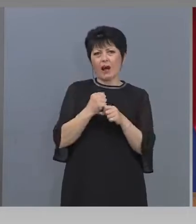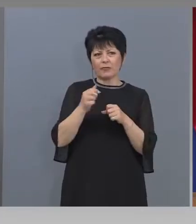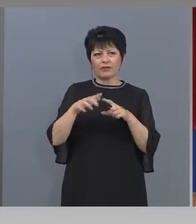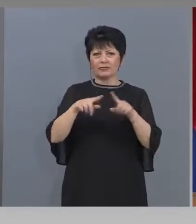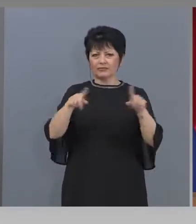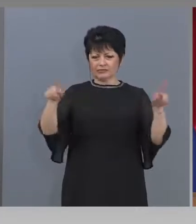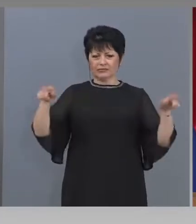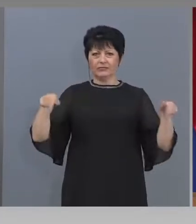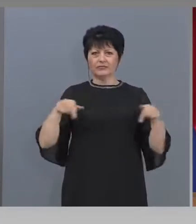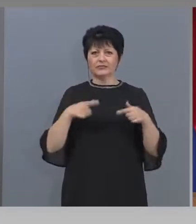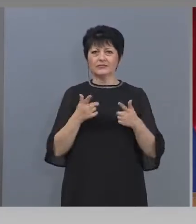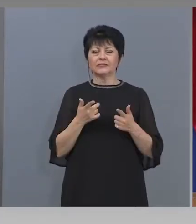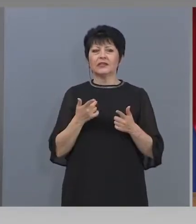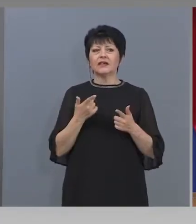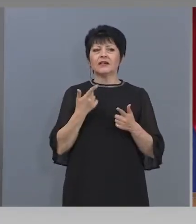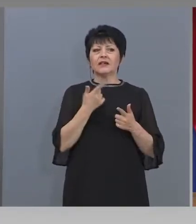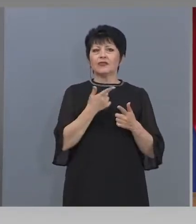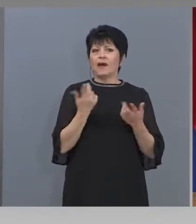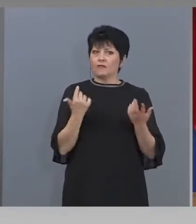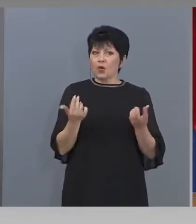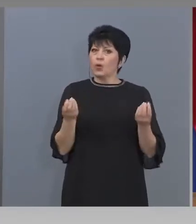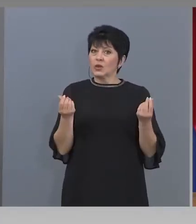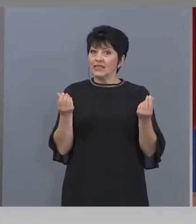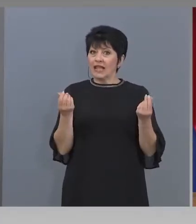атилето на Андрея Николов ценно